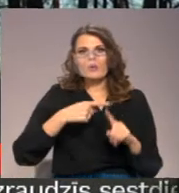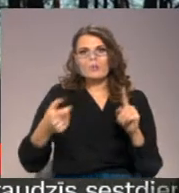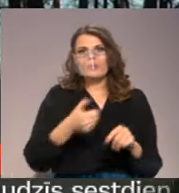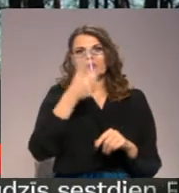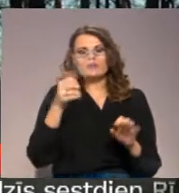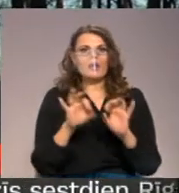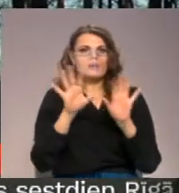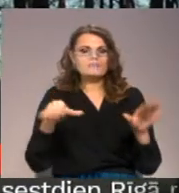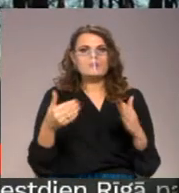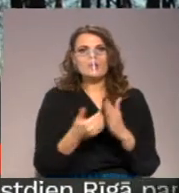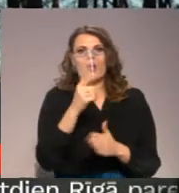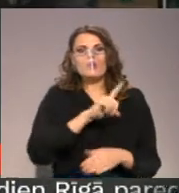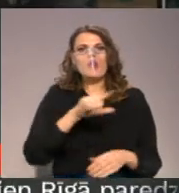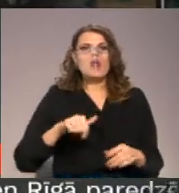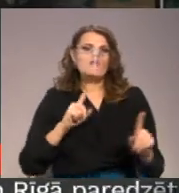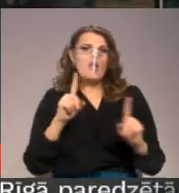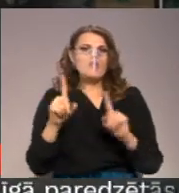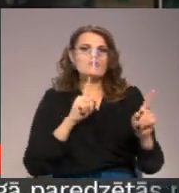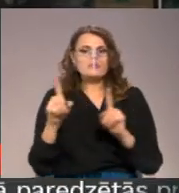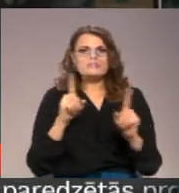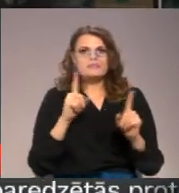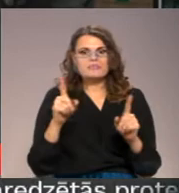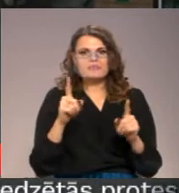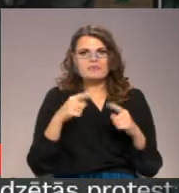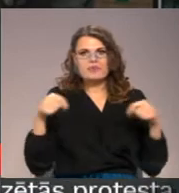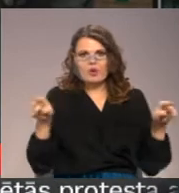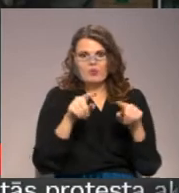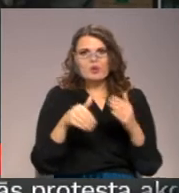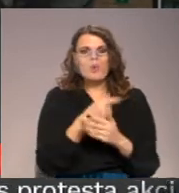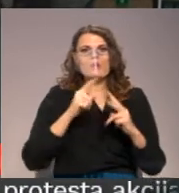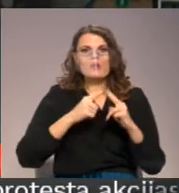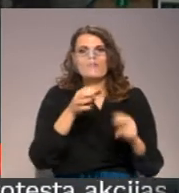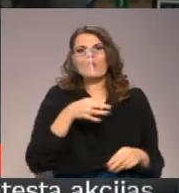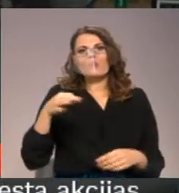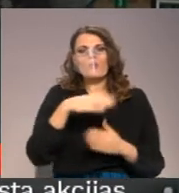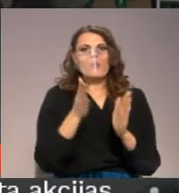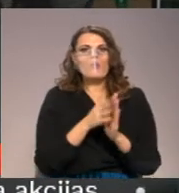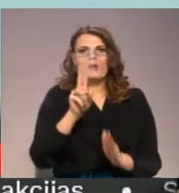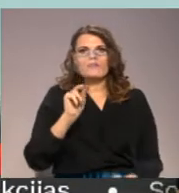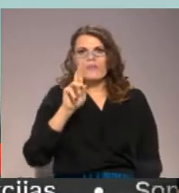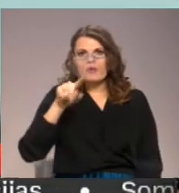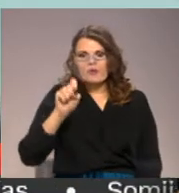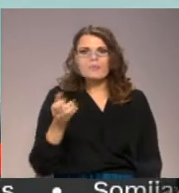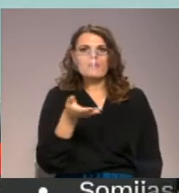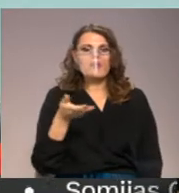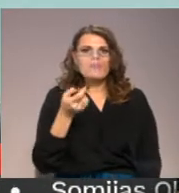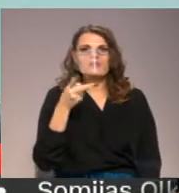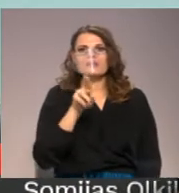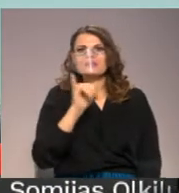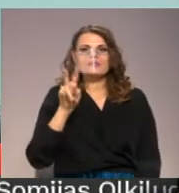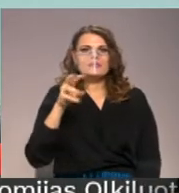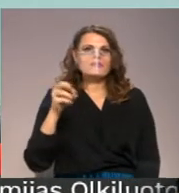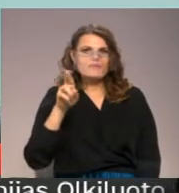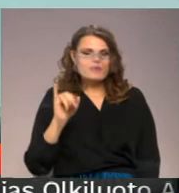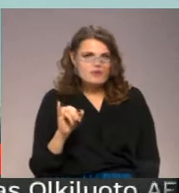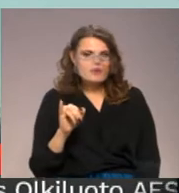spēkā stāsies jaunais Latvijas administratīvais iedalījums, kurā jauni augavas novads kopā ar Neratas Pļaviņu skrīveru kokneses un aizkrauklas